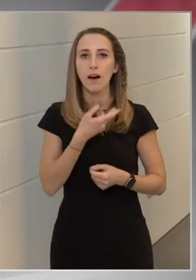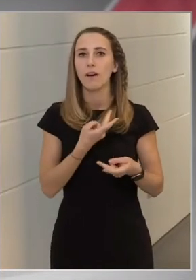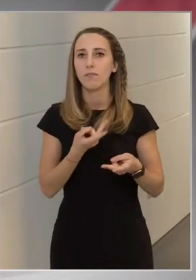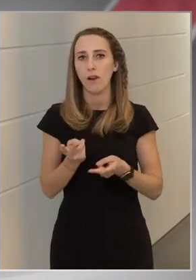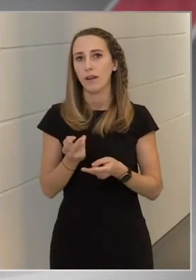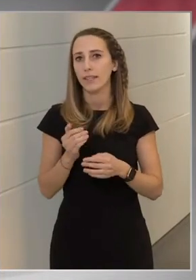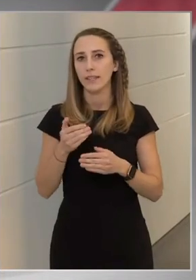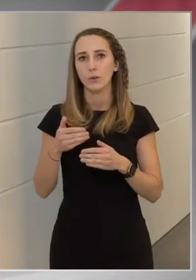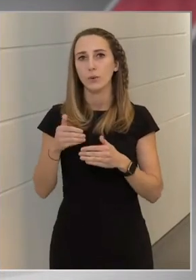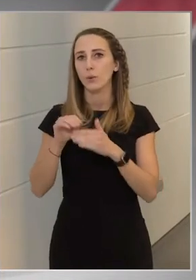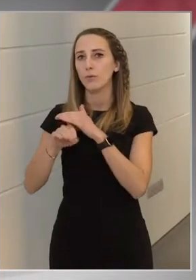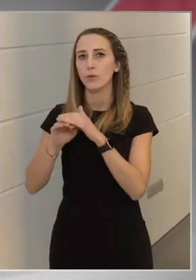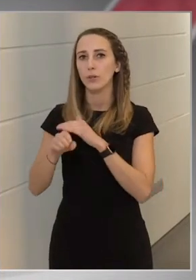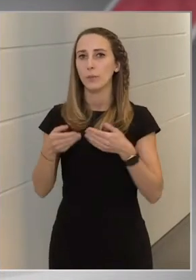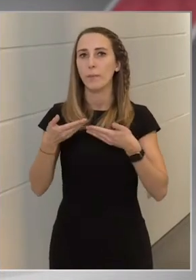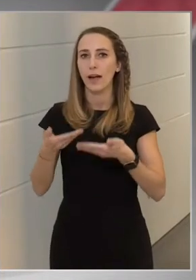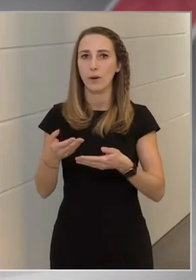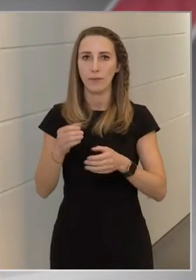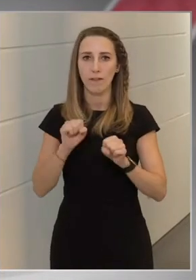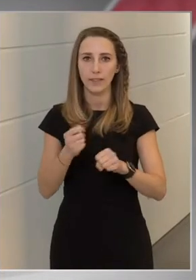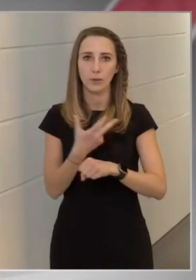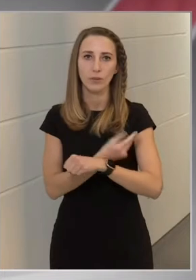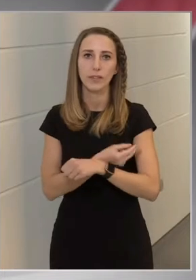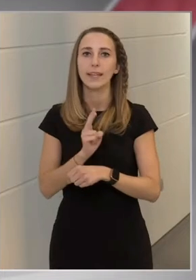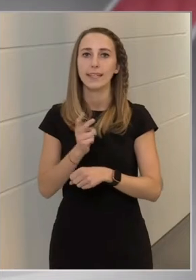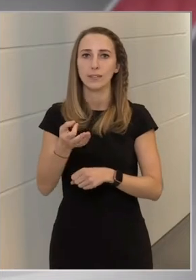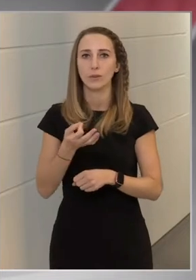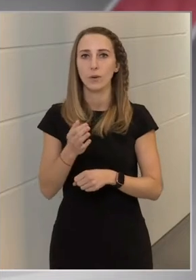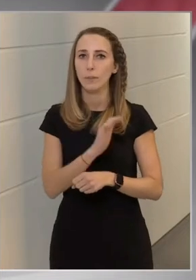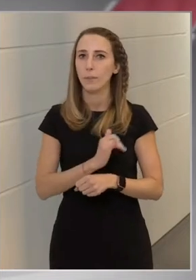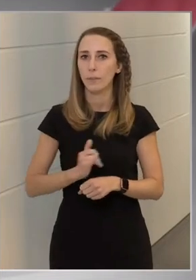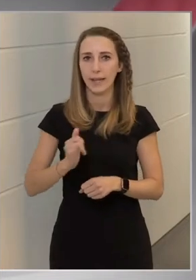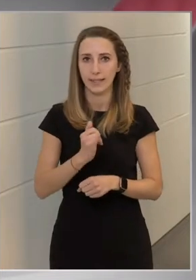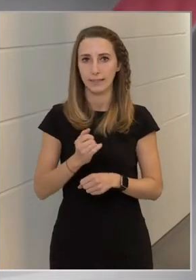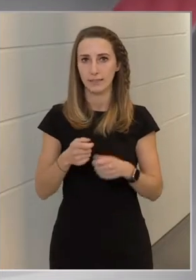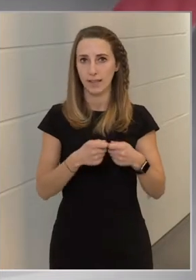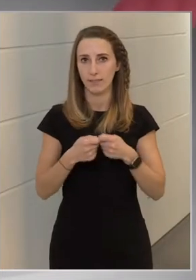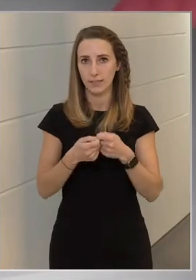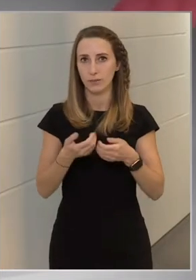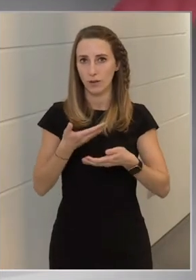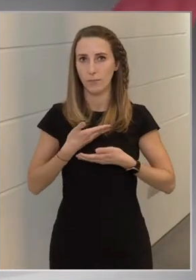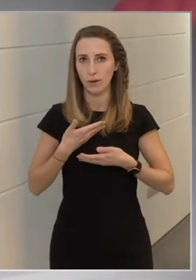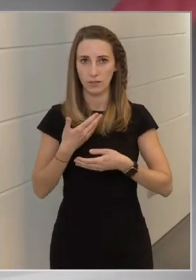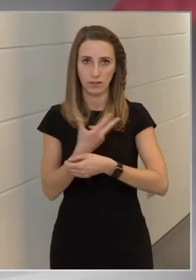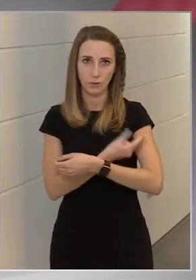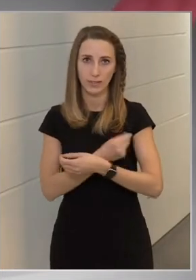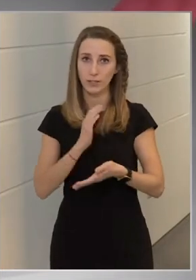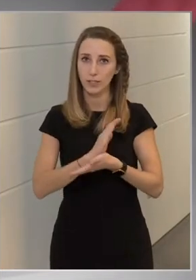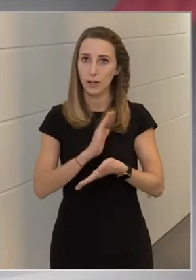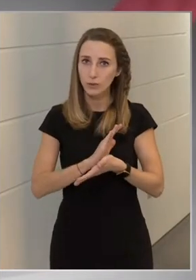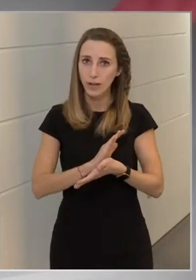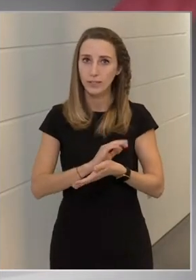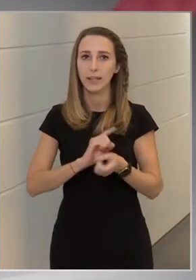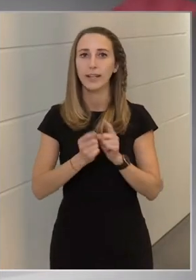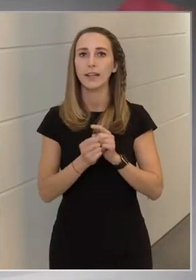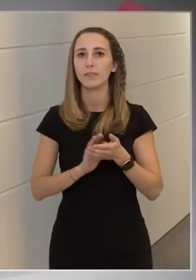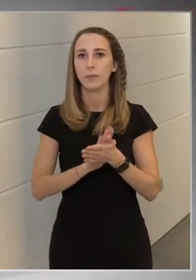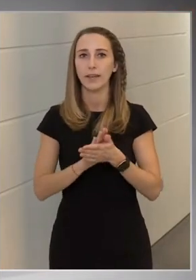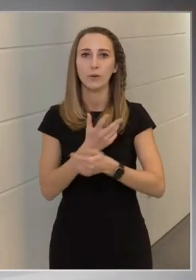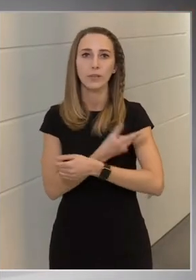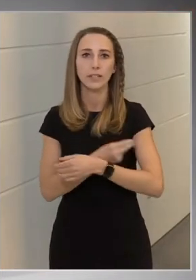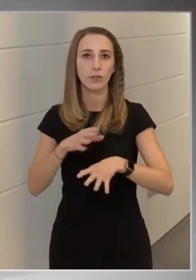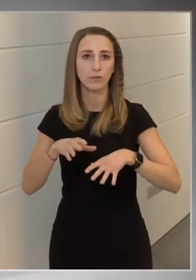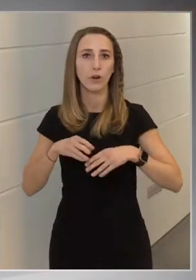a védőatást, az a személy kitől, melyik szervezettől, melyik államtól kaphatja meg az oltási igazolást, illetve milyen oltásokat